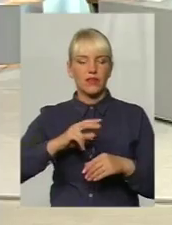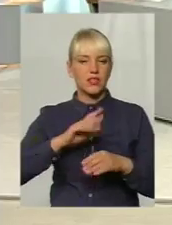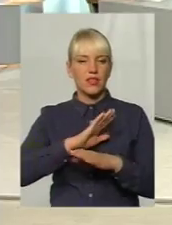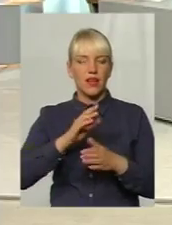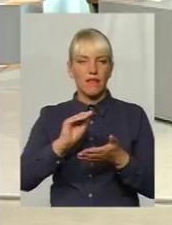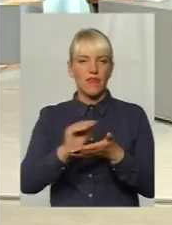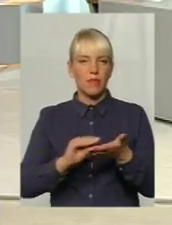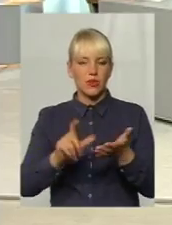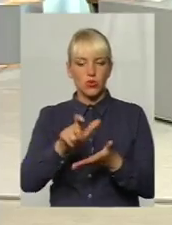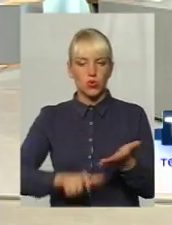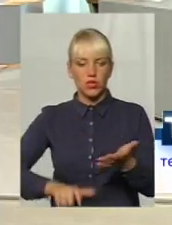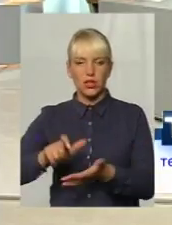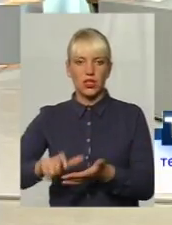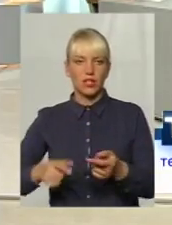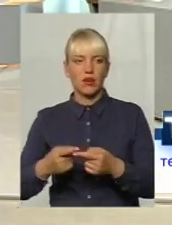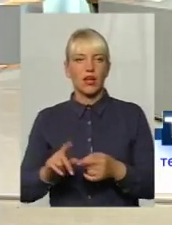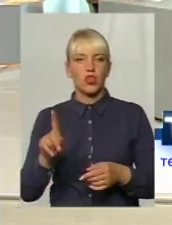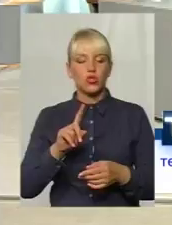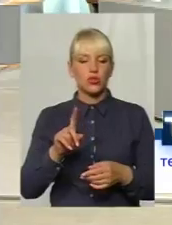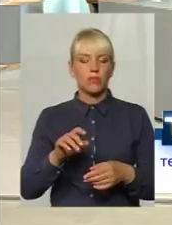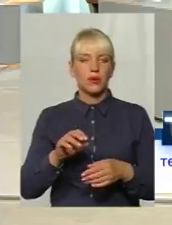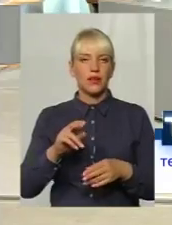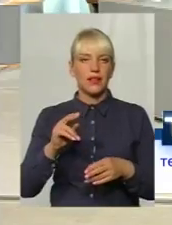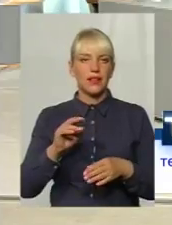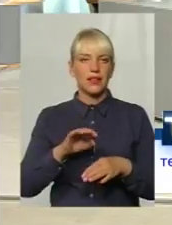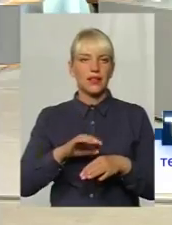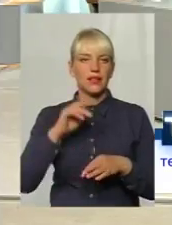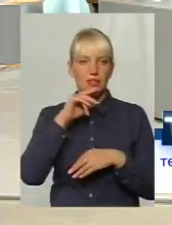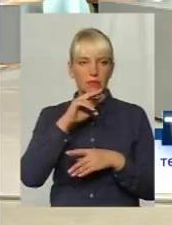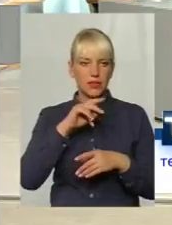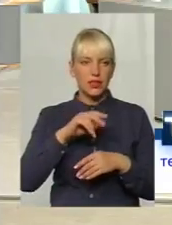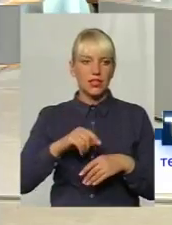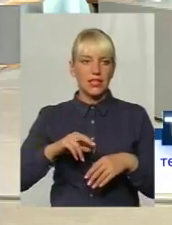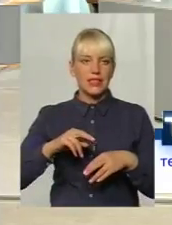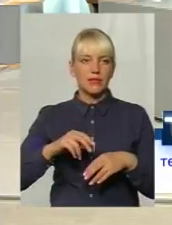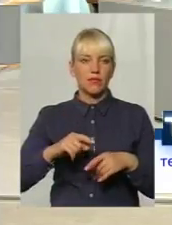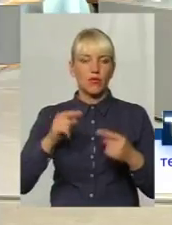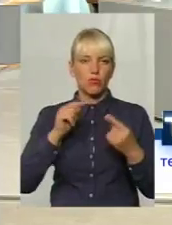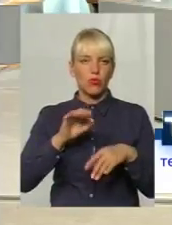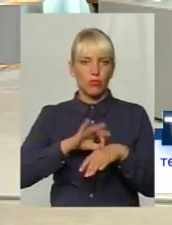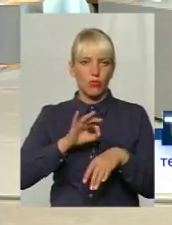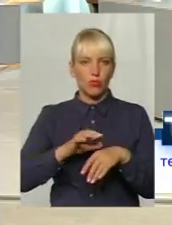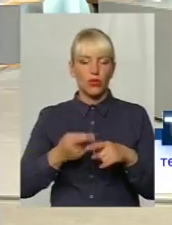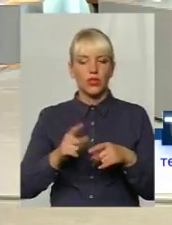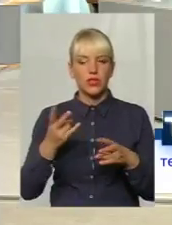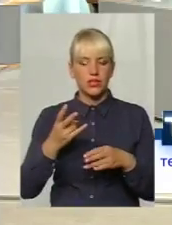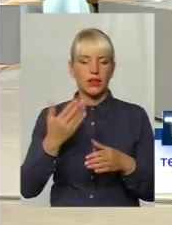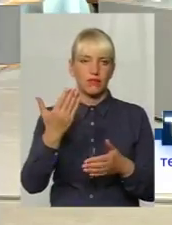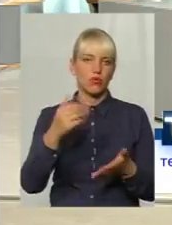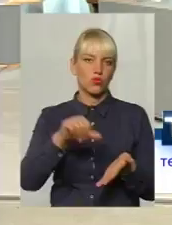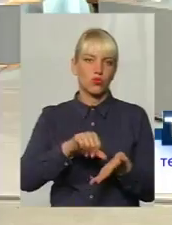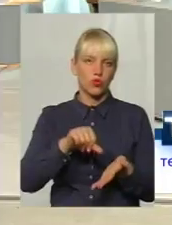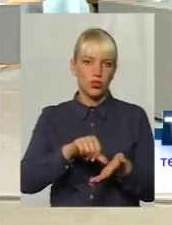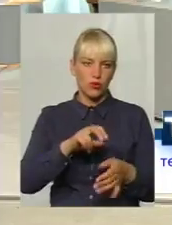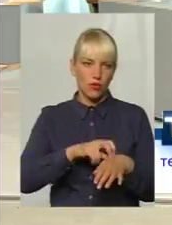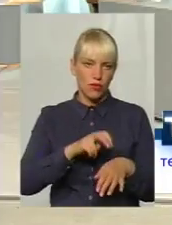Виписувати знеболення для хронічних хворого це вже прерогатива лікаря загальної практики чи терапевта, чи, надай Бог,